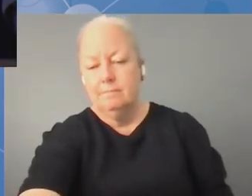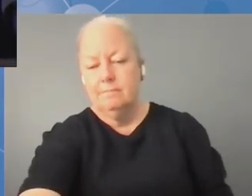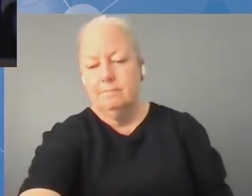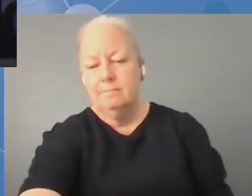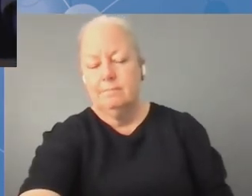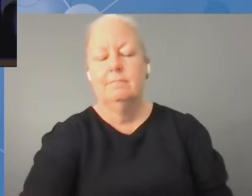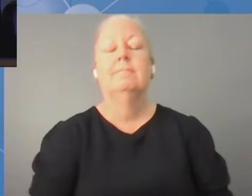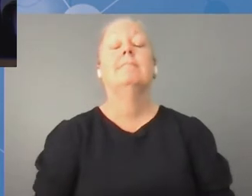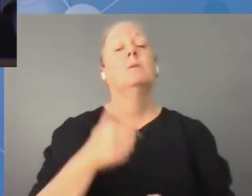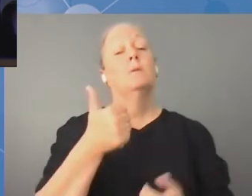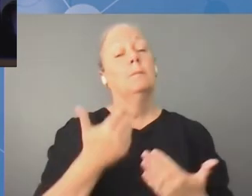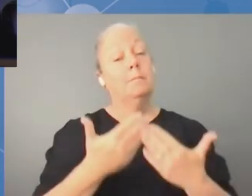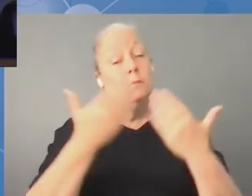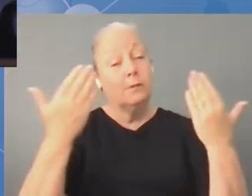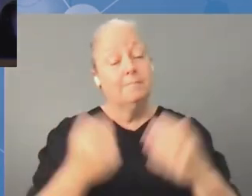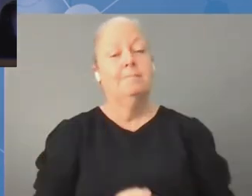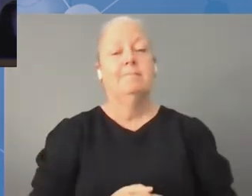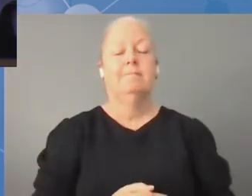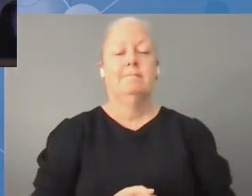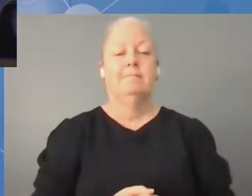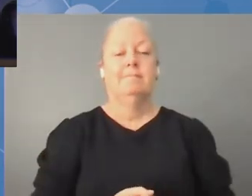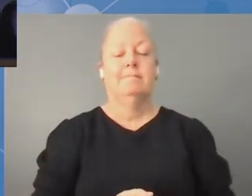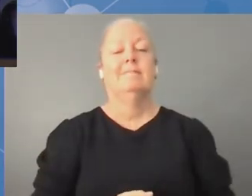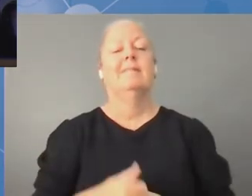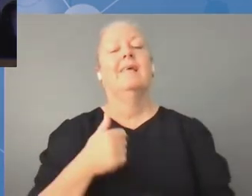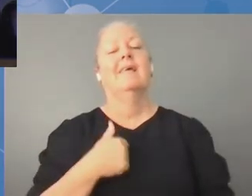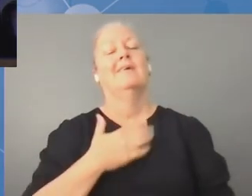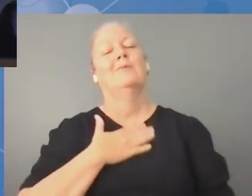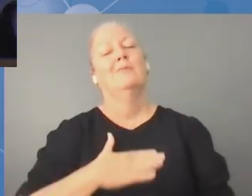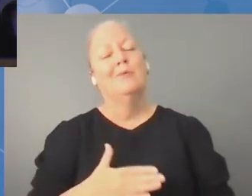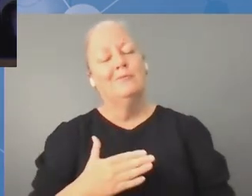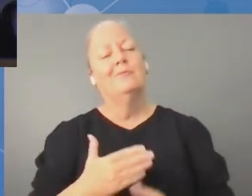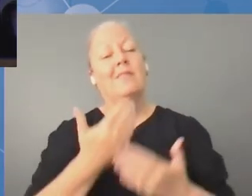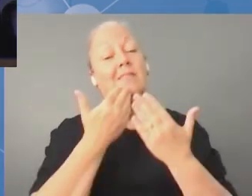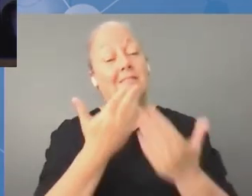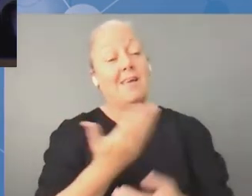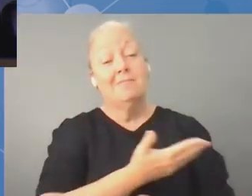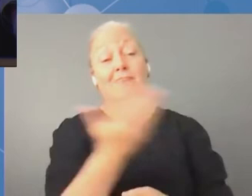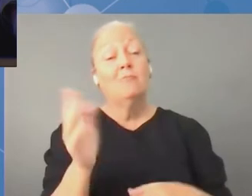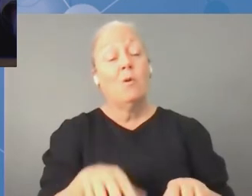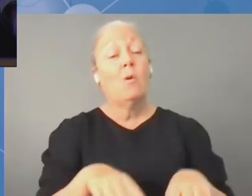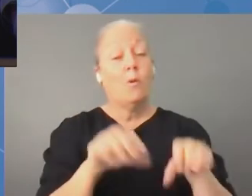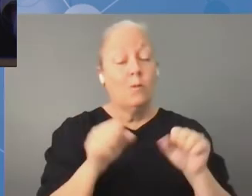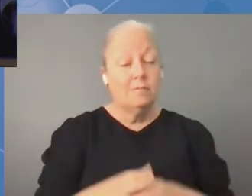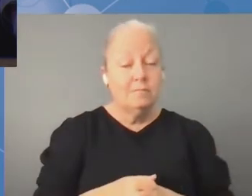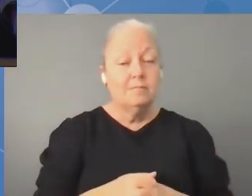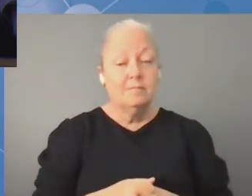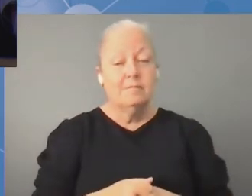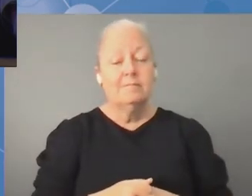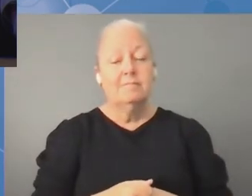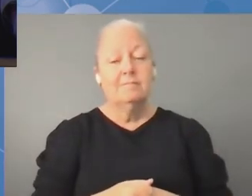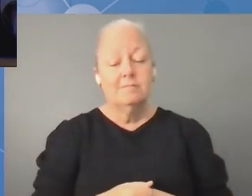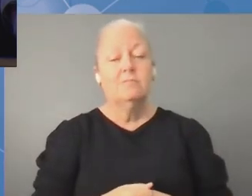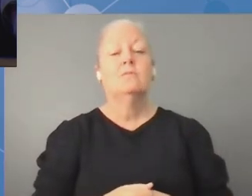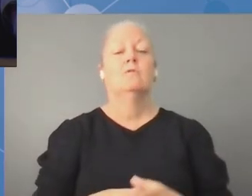podziękować gospodarzom oraz Federacji MAG za świetną wykonaną pracę, dzięki której ten szczyt